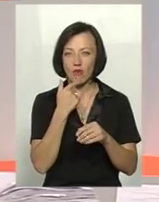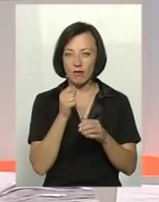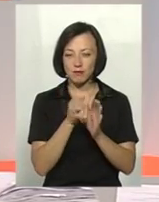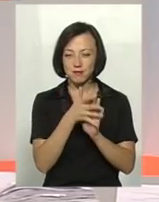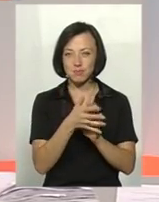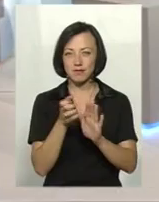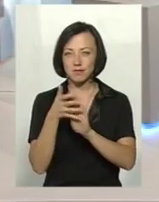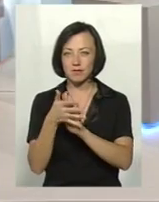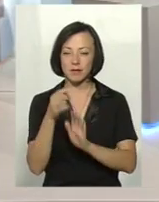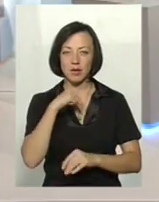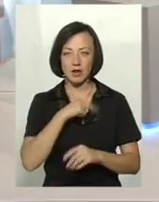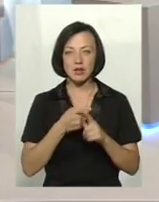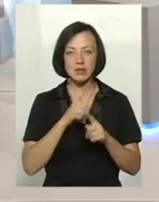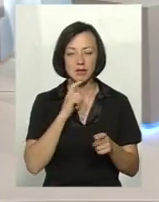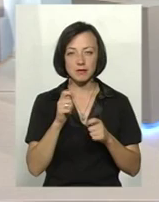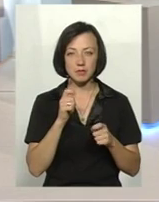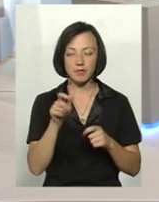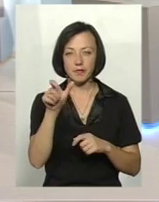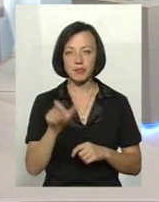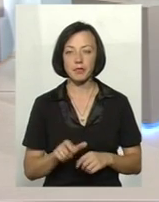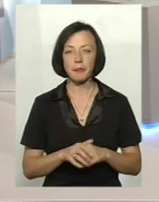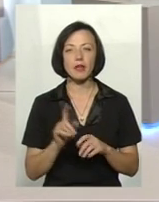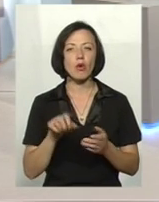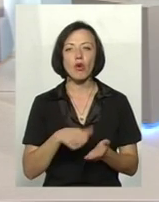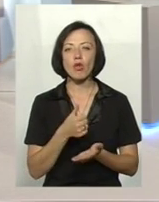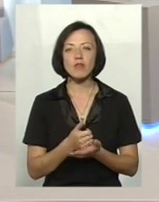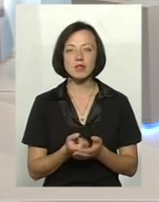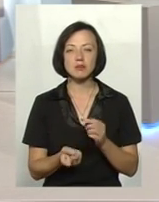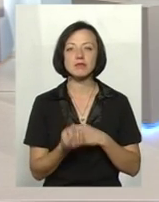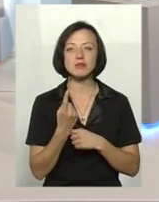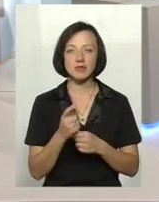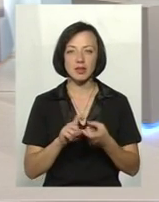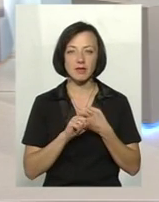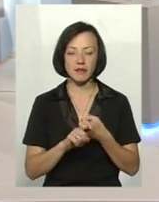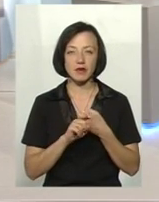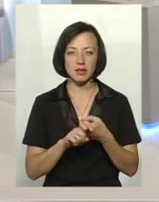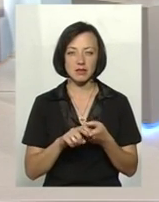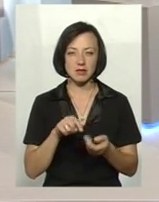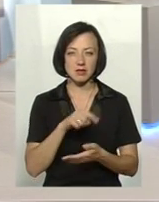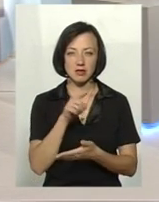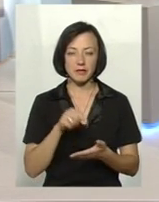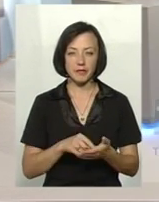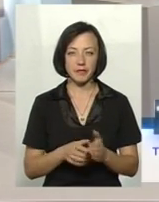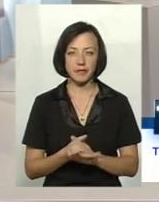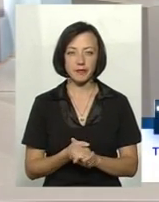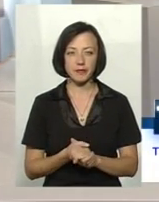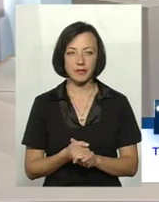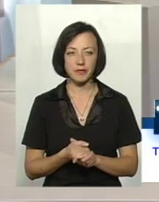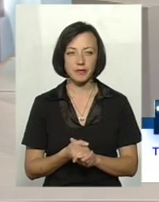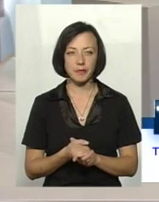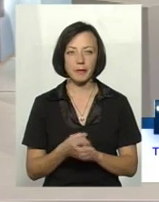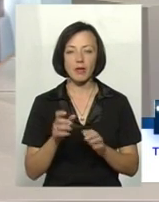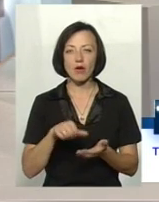людин. Що є головним джерелом цієї інфекції, цього вірусу? Головним